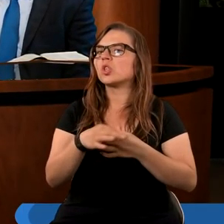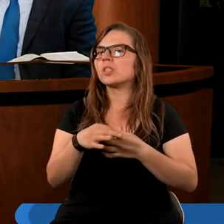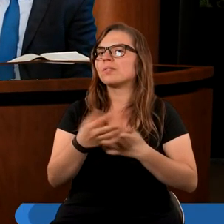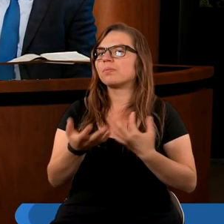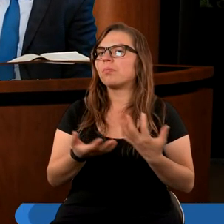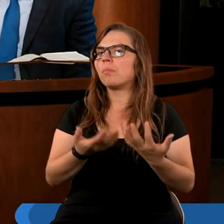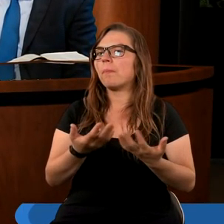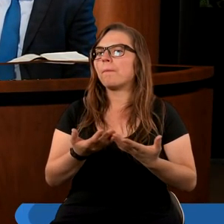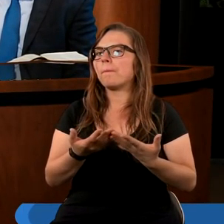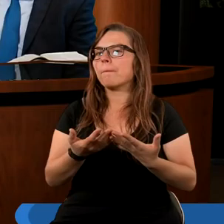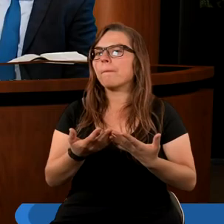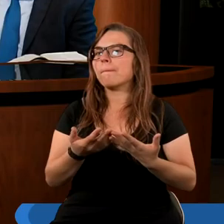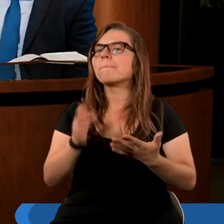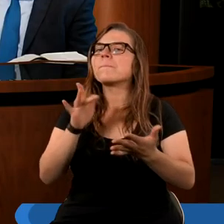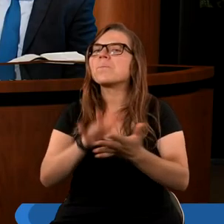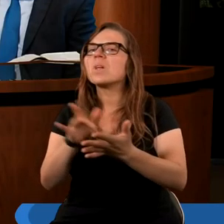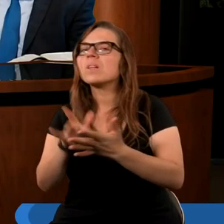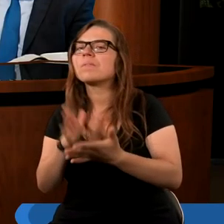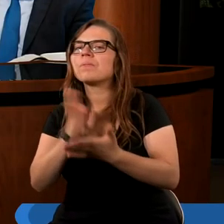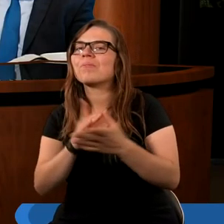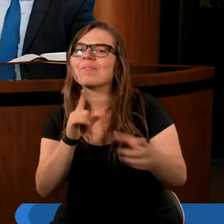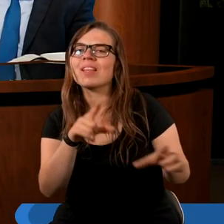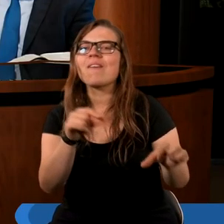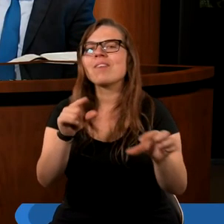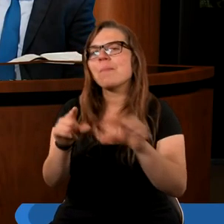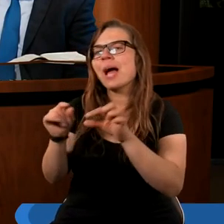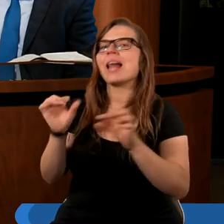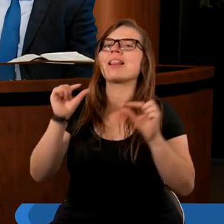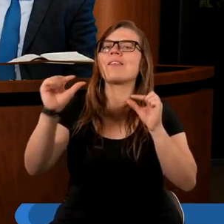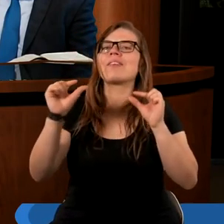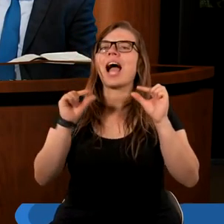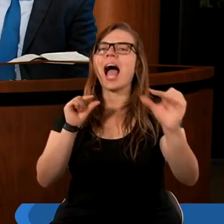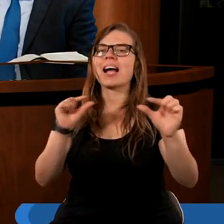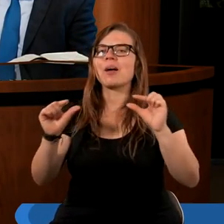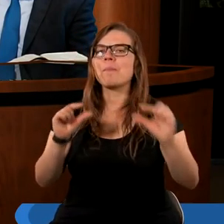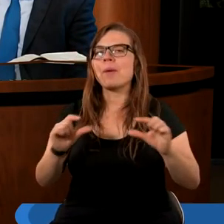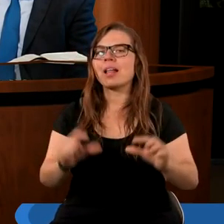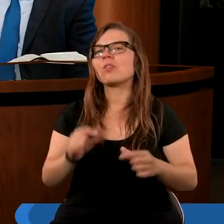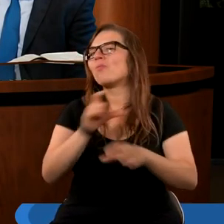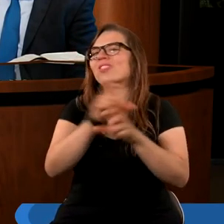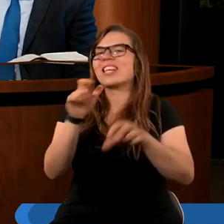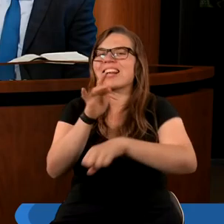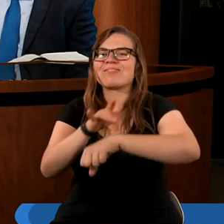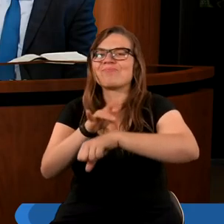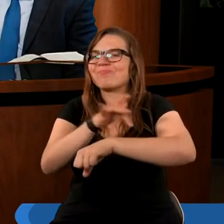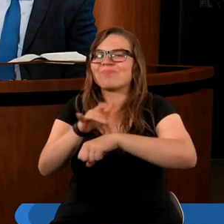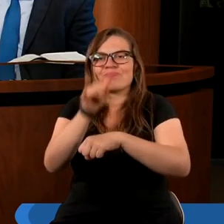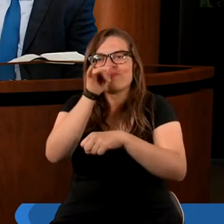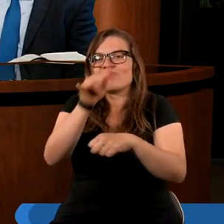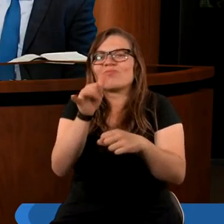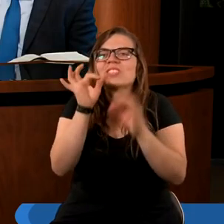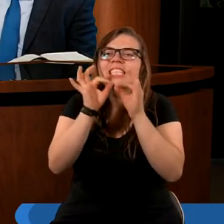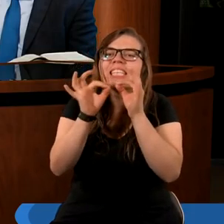dotykającym tylko wybranych fragmentów, ponieważ czasowo nie jesteśmy w stanie zająć się